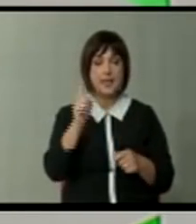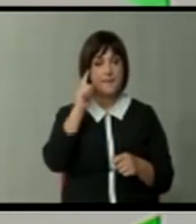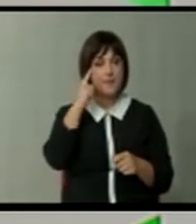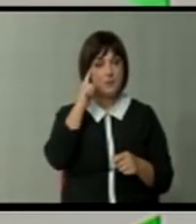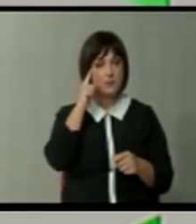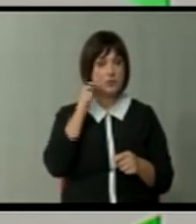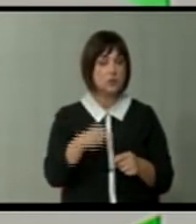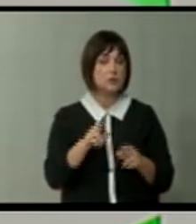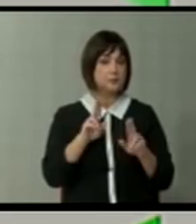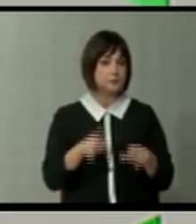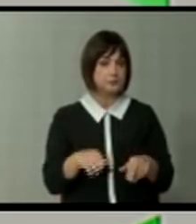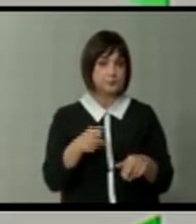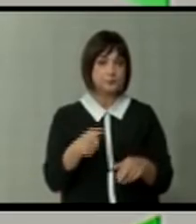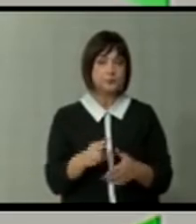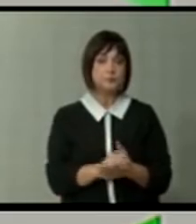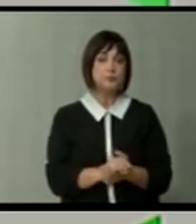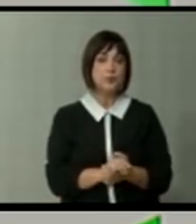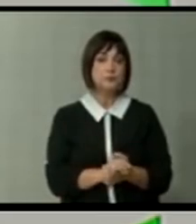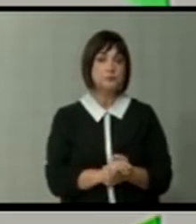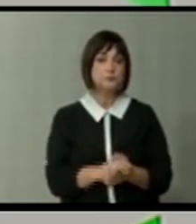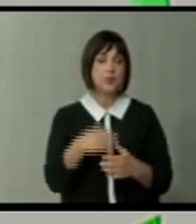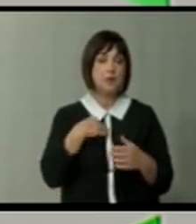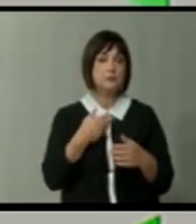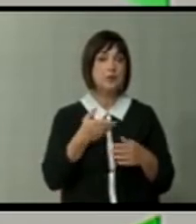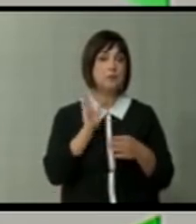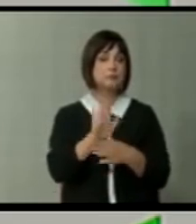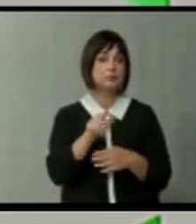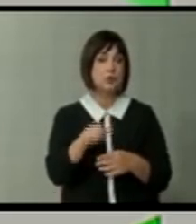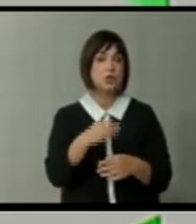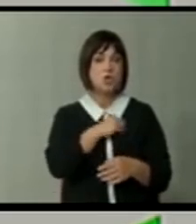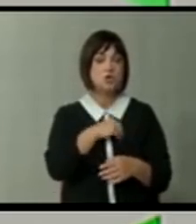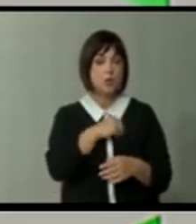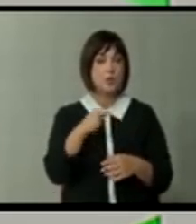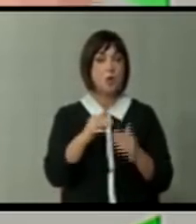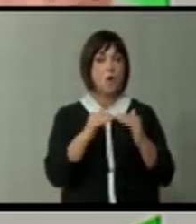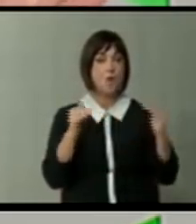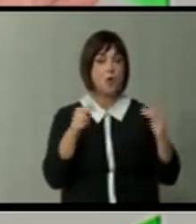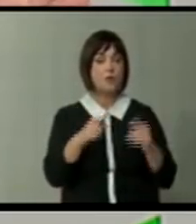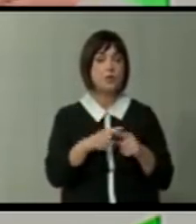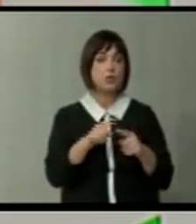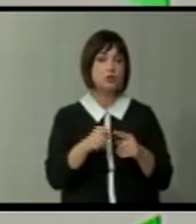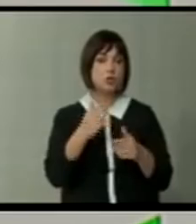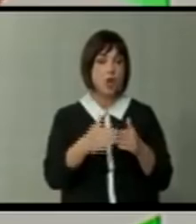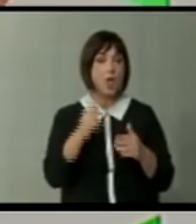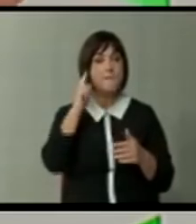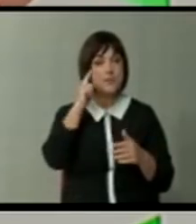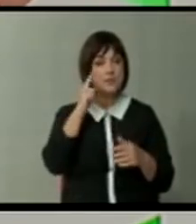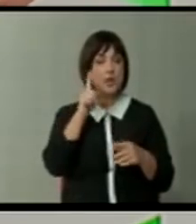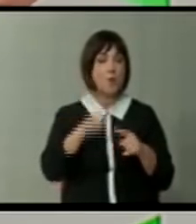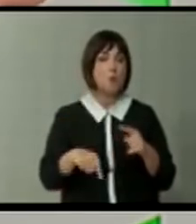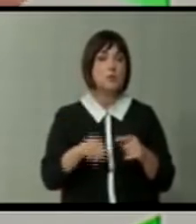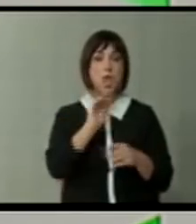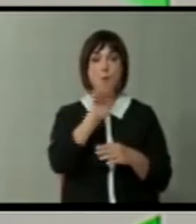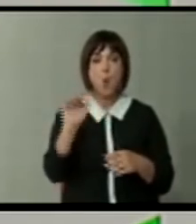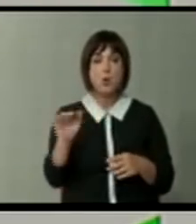дека е реално да пласираме желби до тој ниво, дека тоа нешто ја решава. Мислам дека и последните